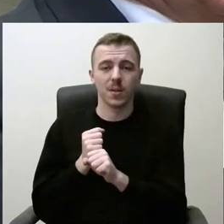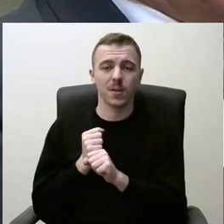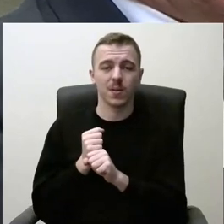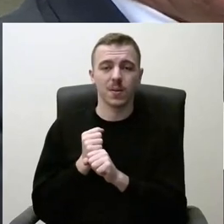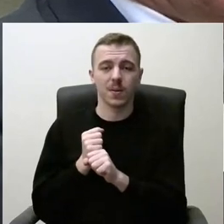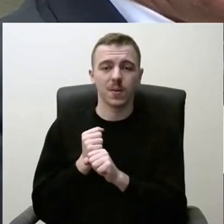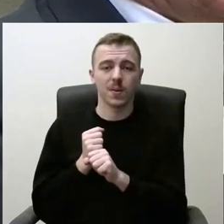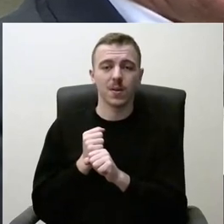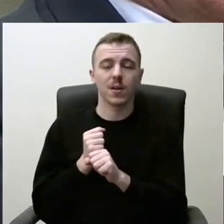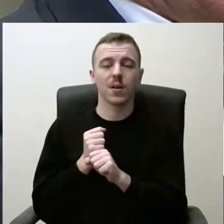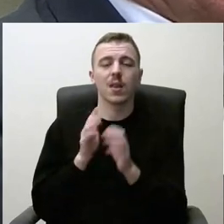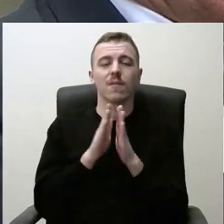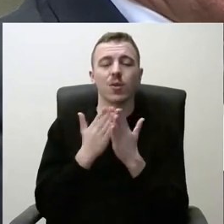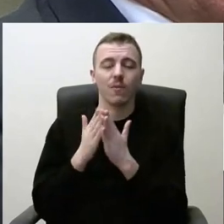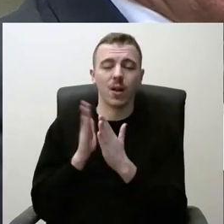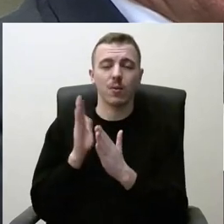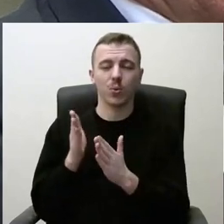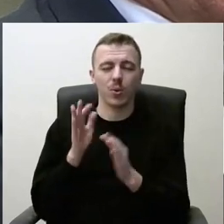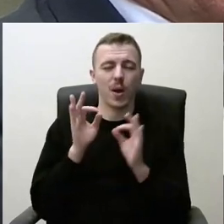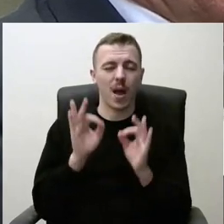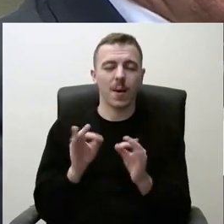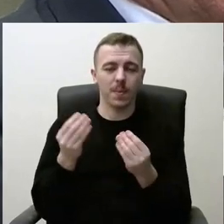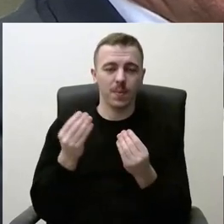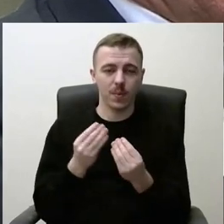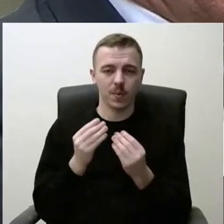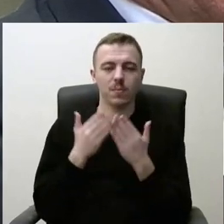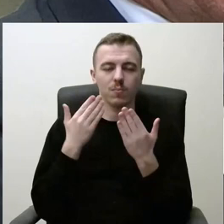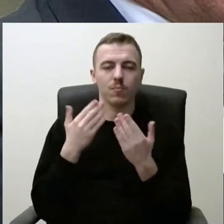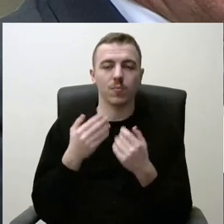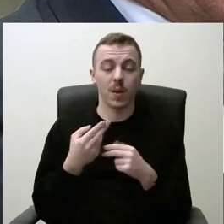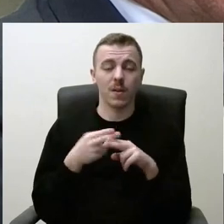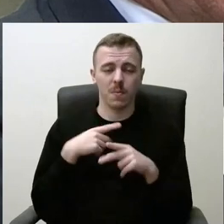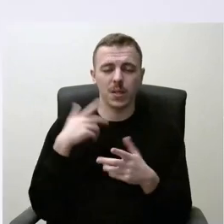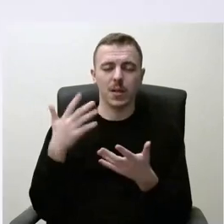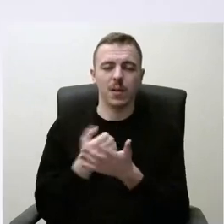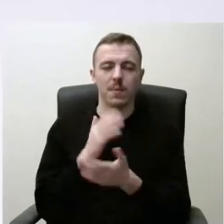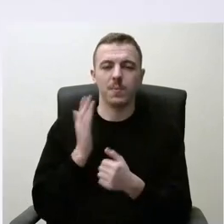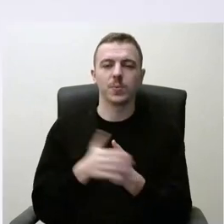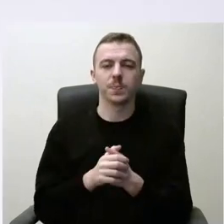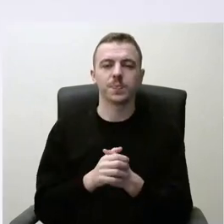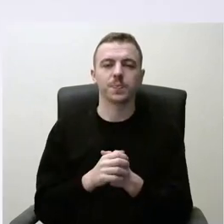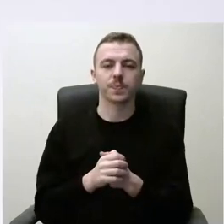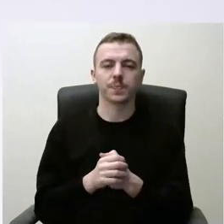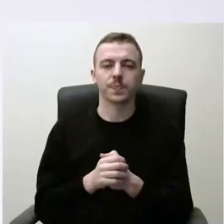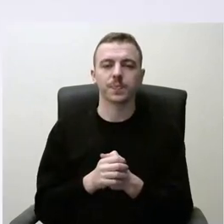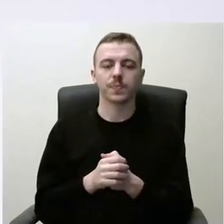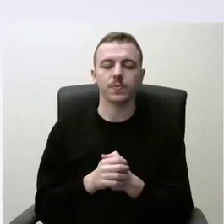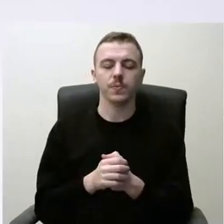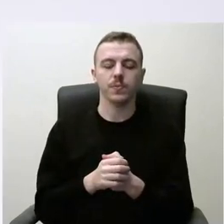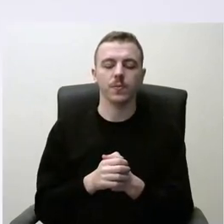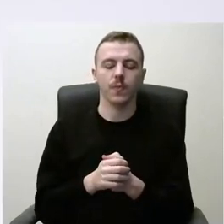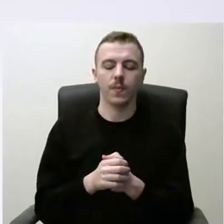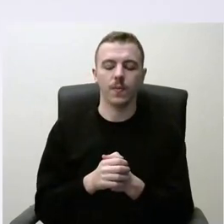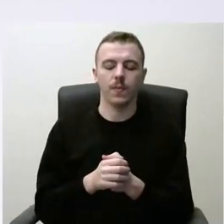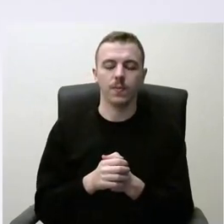kad vadovėliai būtų pasiekiami kokia reikia ir to, mes taip pasieksime toliau. Taip,